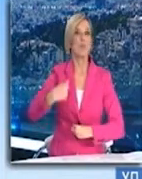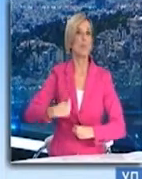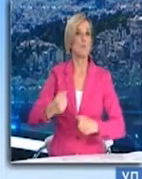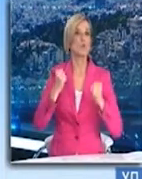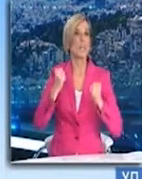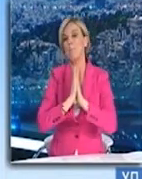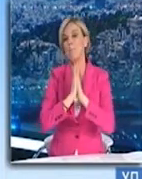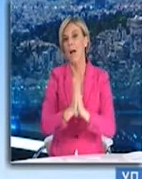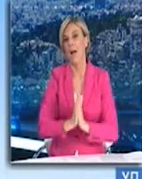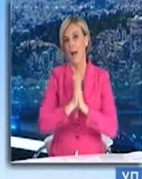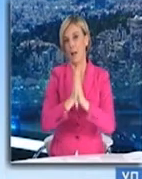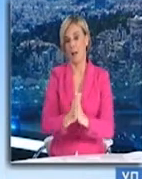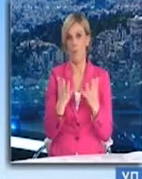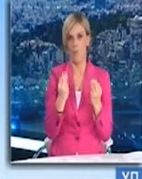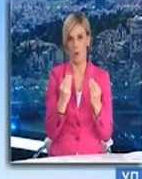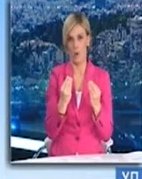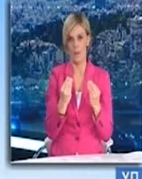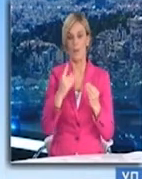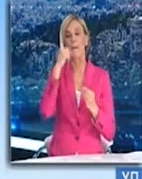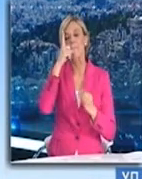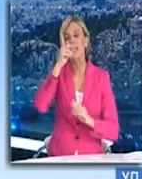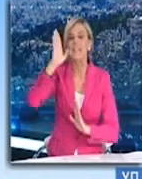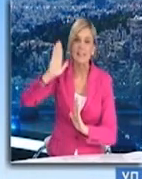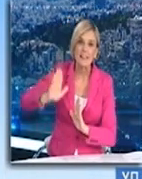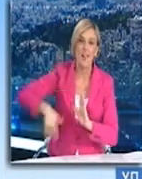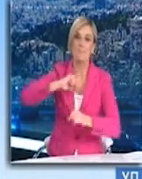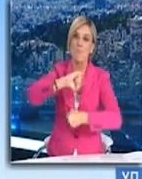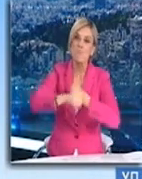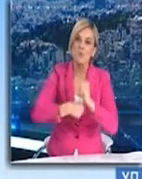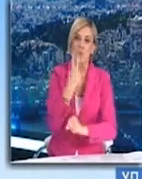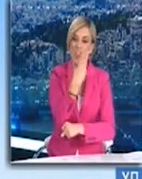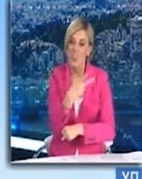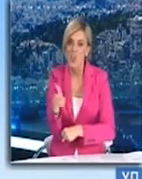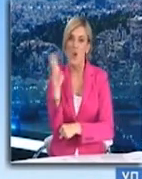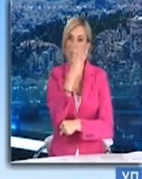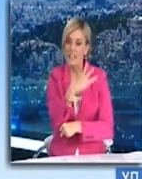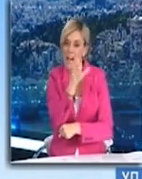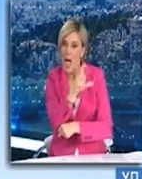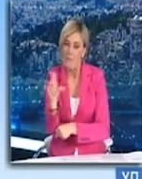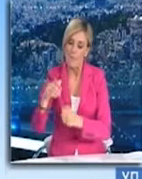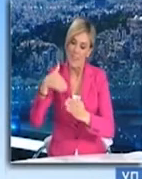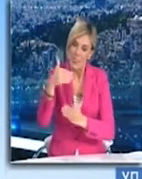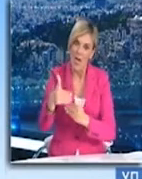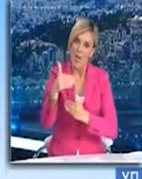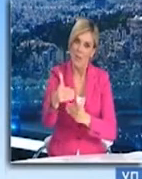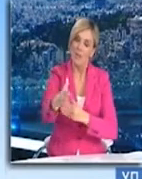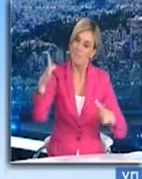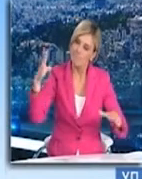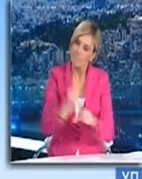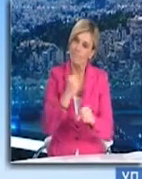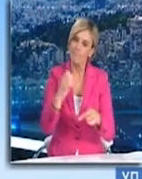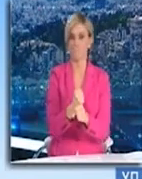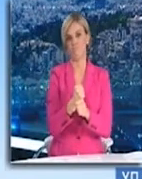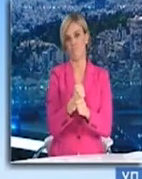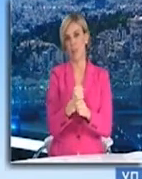παρουσιάζει η Ευρώπη, να κάνουμε αυτή την προσπάθεια για τις επόμενες εβδομάδες και μήνες, έτσι ώστε να μπορέσουμε να τα καταφέρουμε. Κανείς δεν